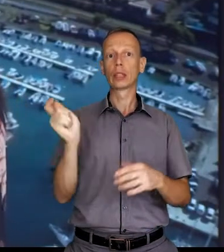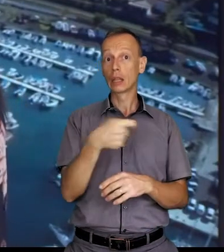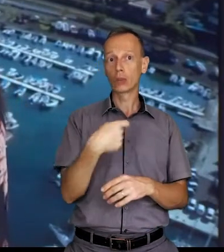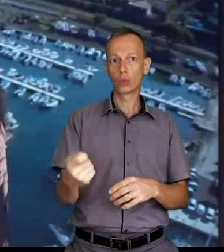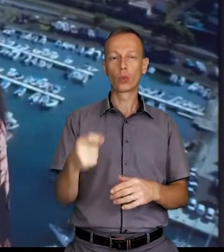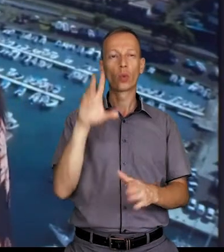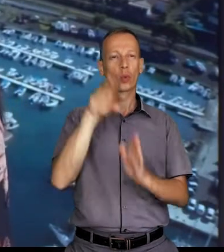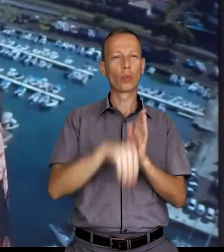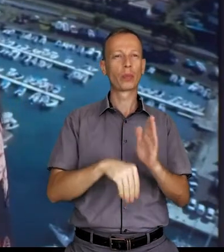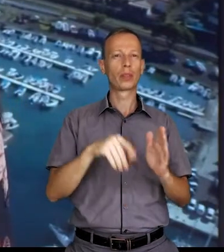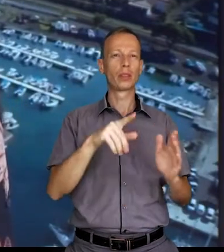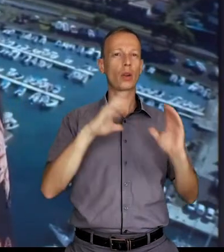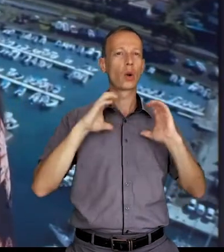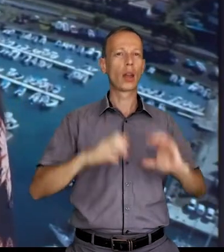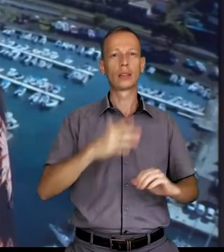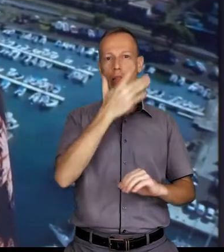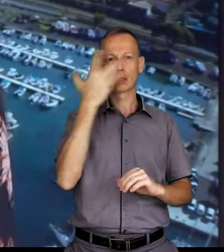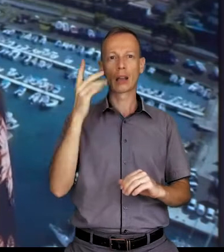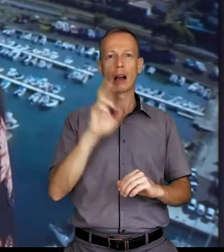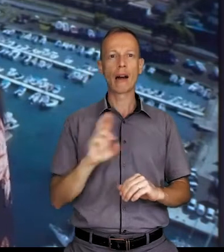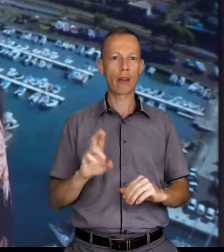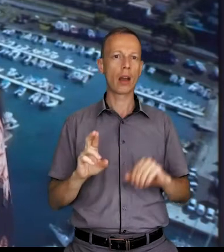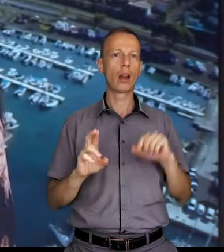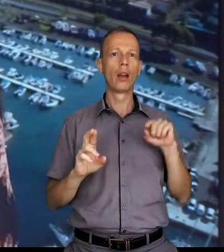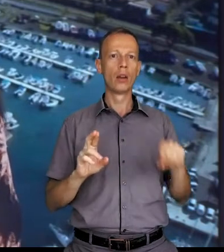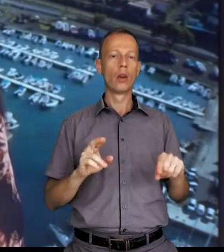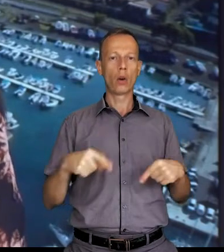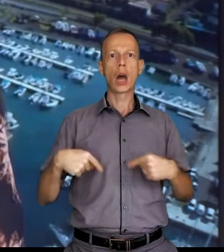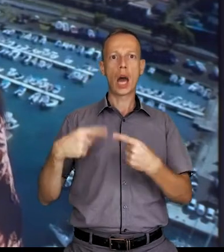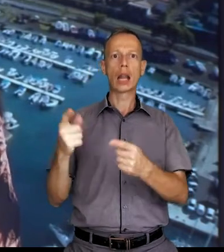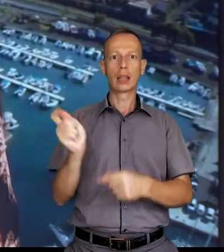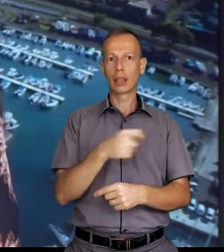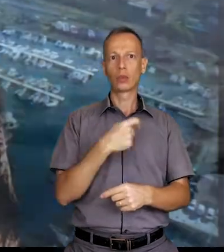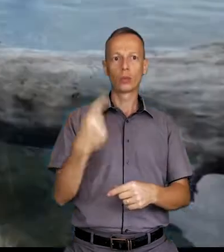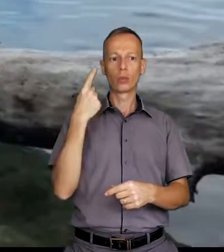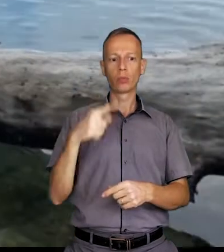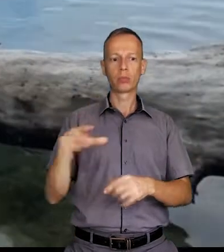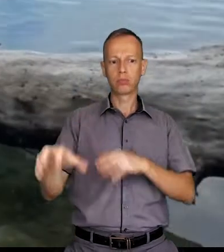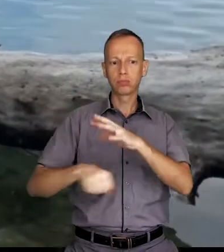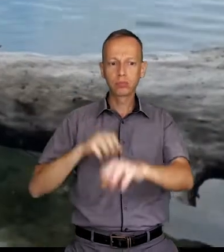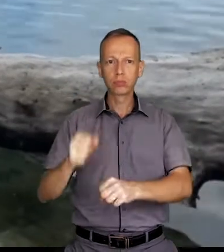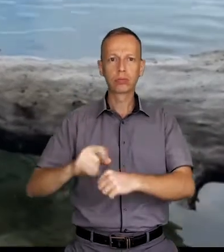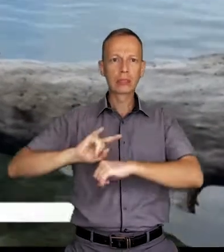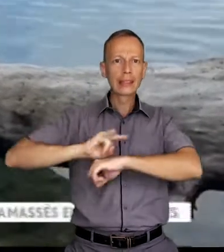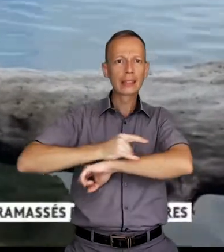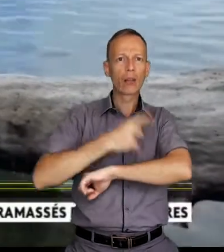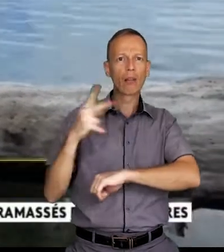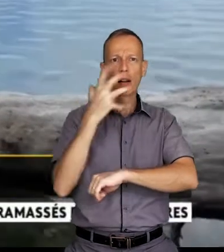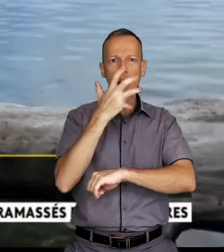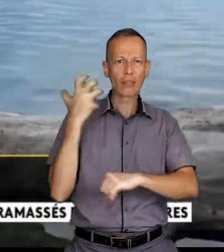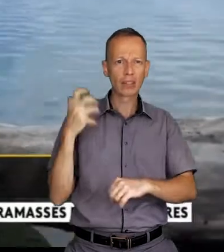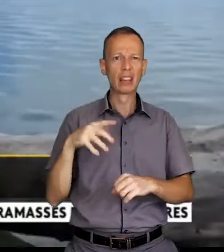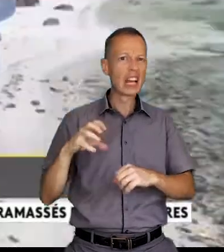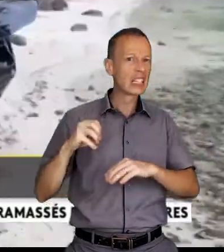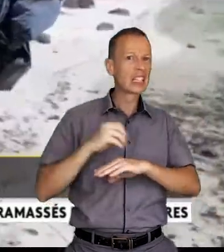fait partie aussi du programme d'études du Collège Saint-Raphaël. 150 élèves se sont lancés en pleine nature pour ramasser des escargots